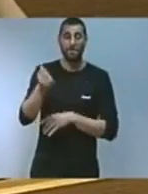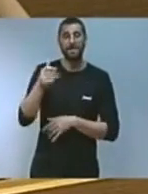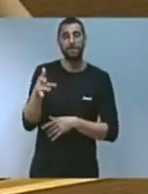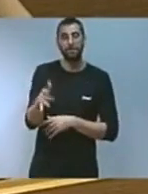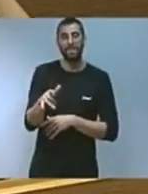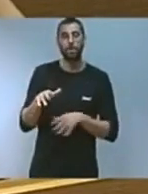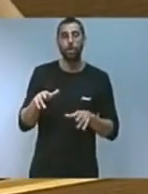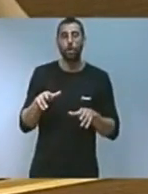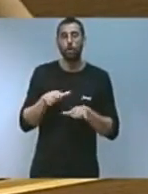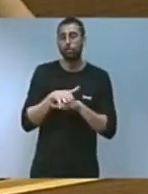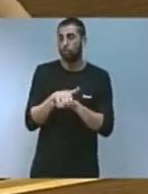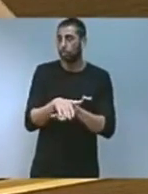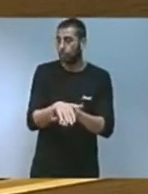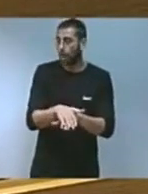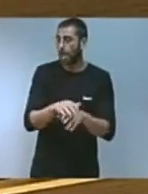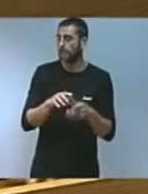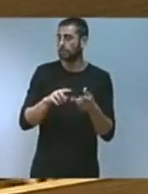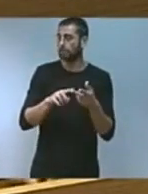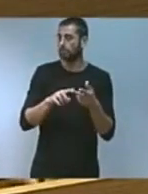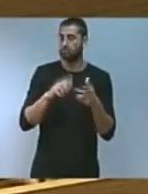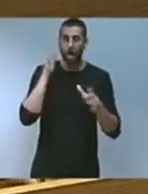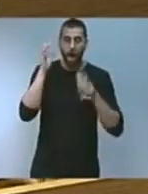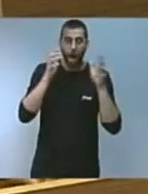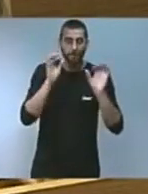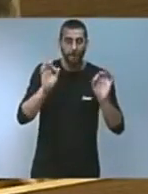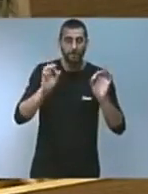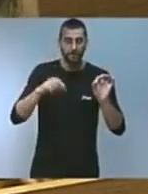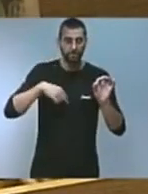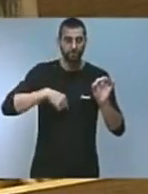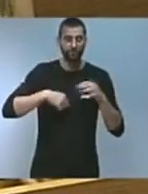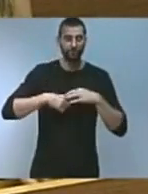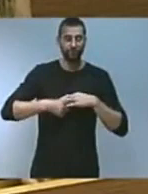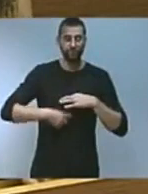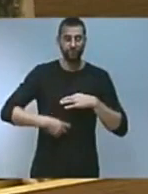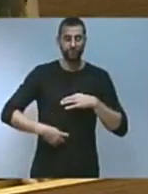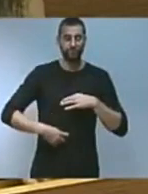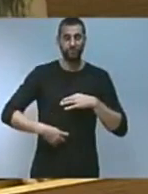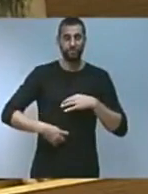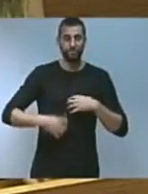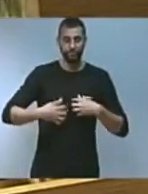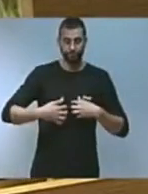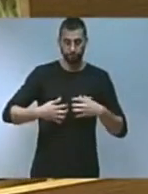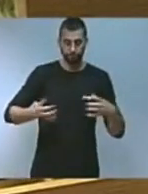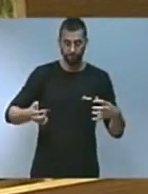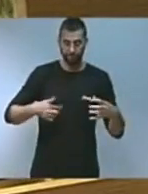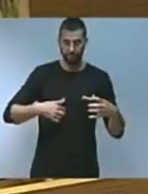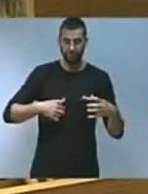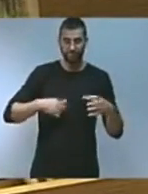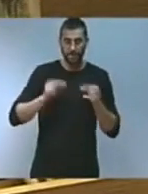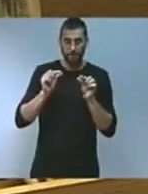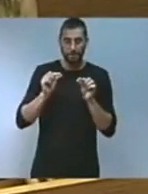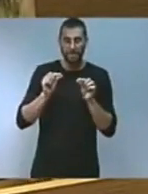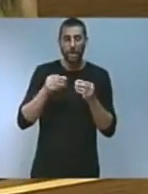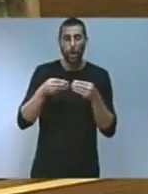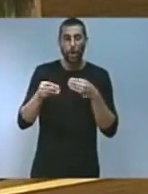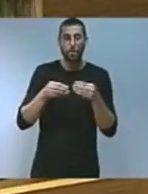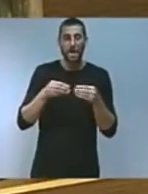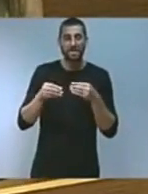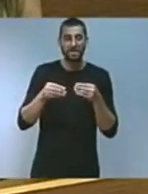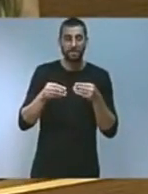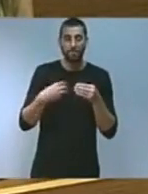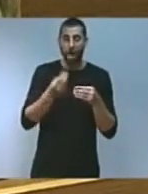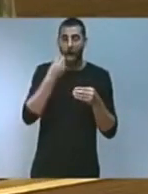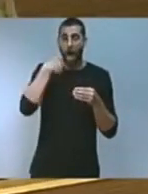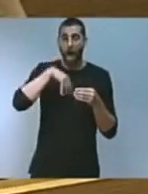animals en els tractes digestius dels quals apareixen deixalles de micro i macroplàstics engòlics accidentalment